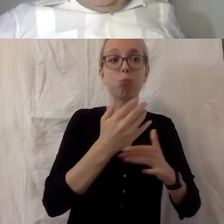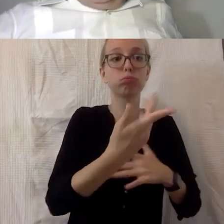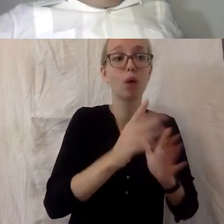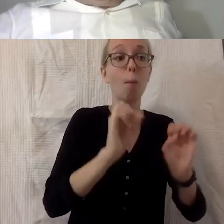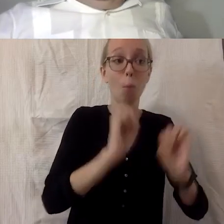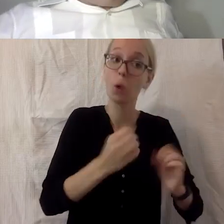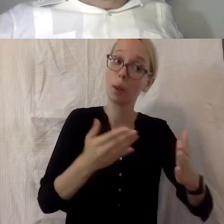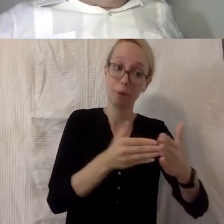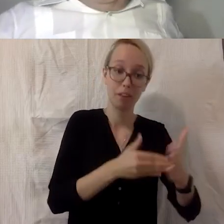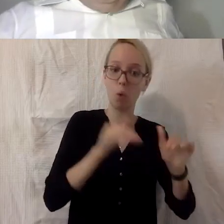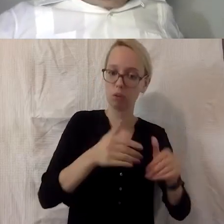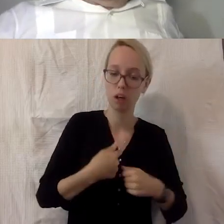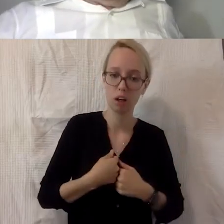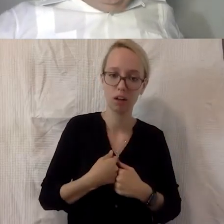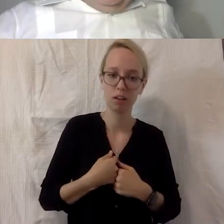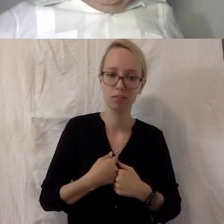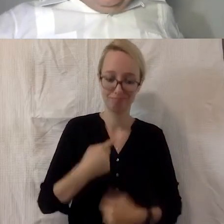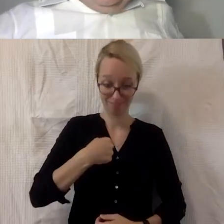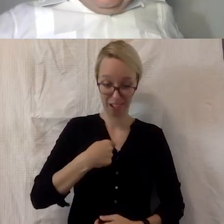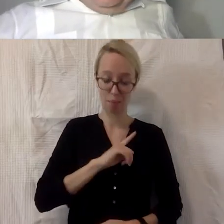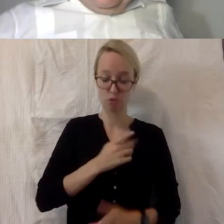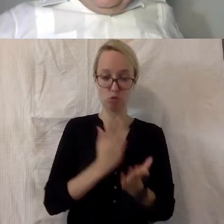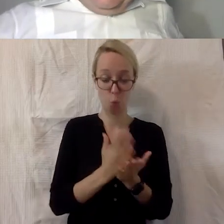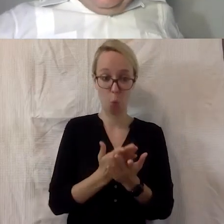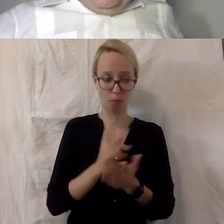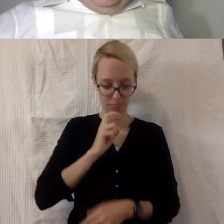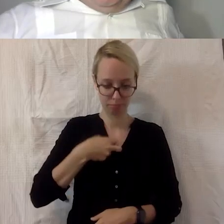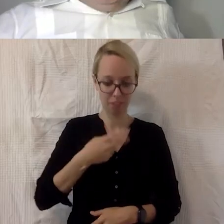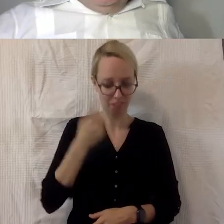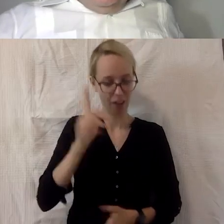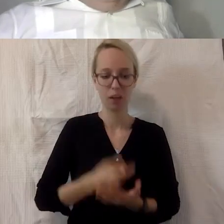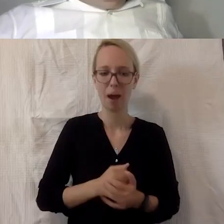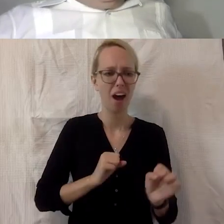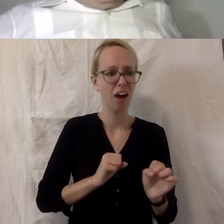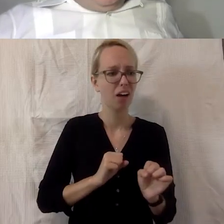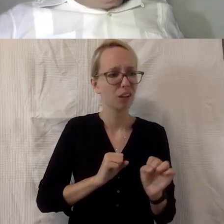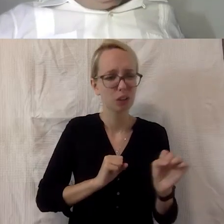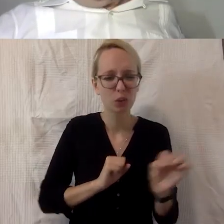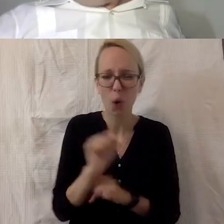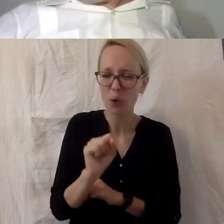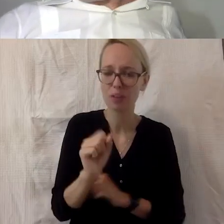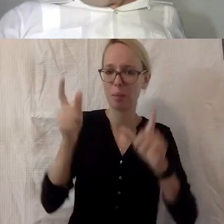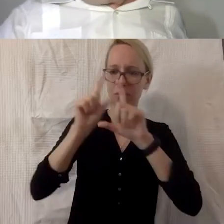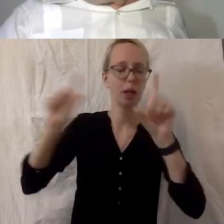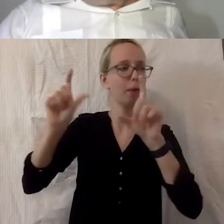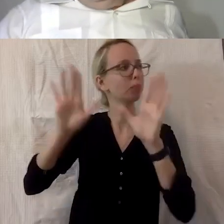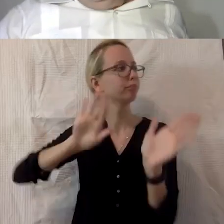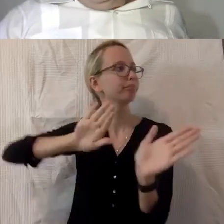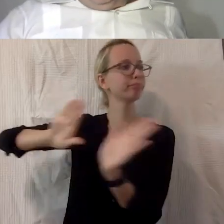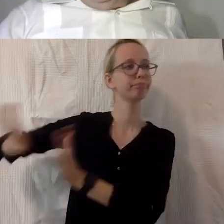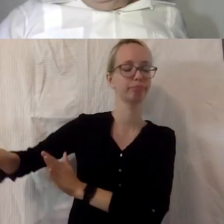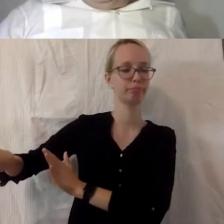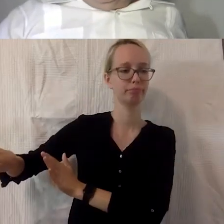Behinderung zu kämpfen haben. Also warum ist das so ein Thema, was immer verdrängt an den geschoben wird?